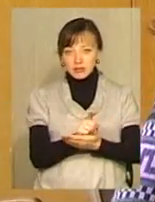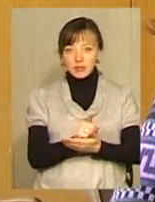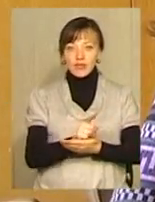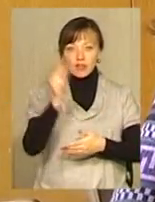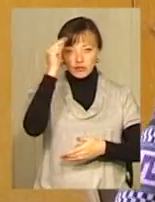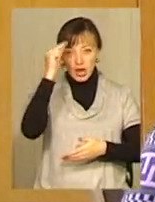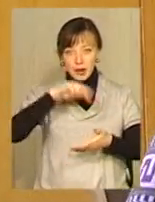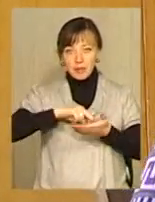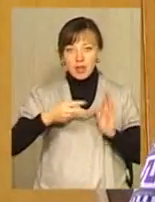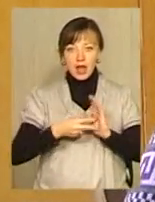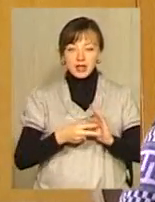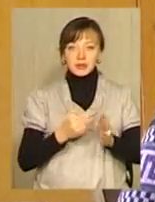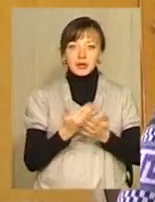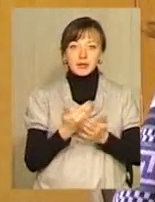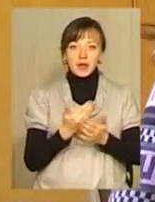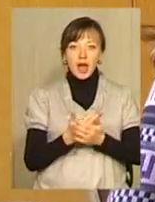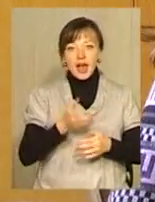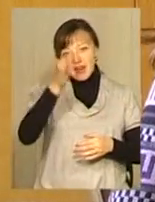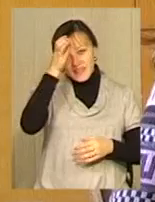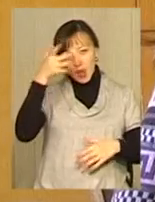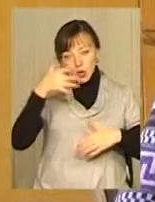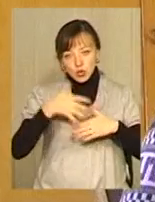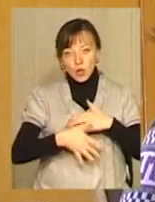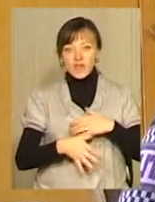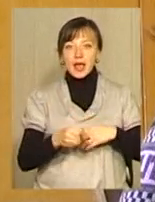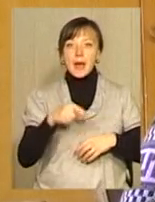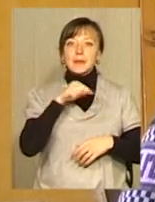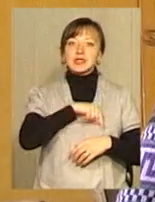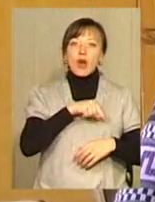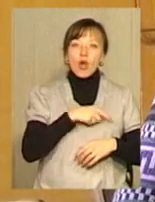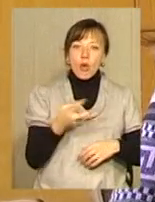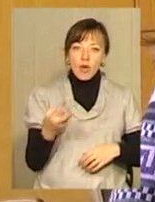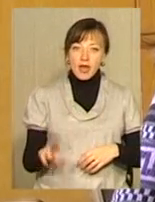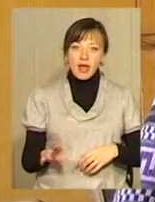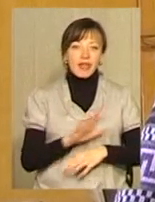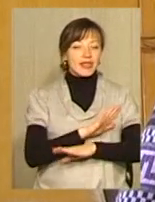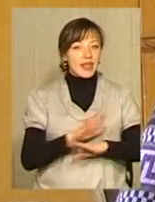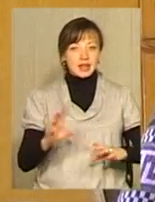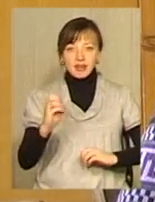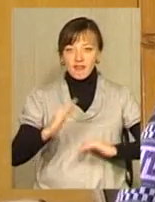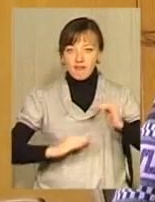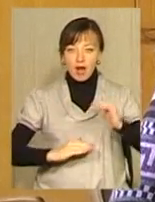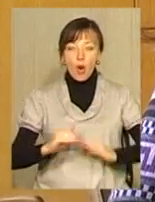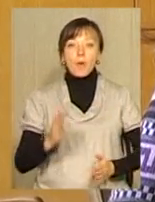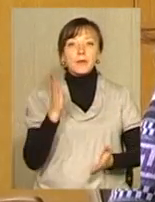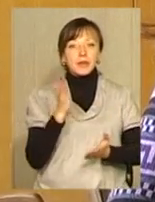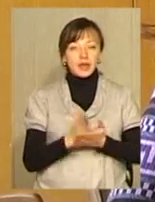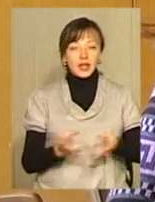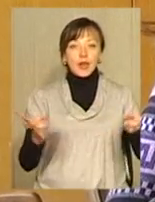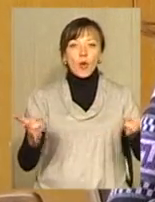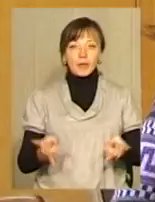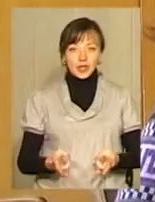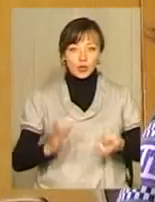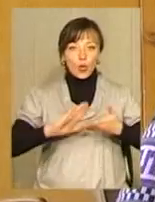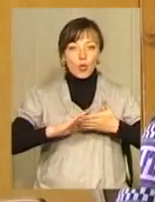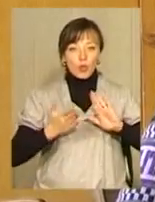планах, це стосується і філософії, і психології, не за фахом, вони є необхідною